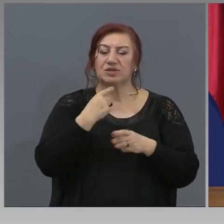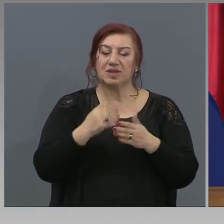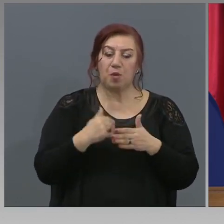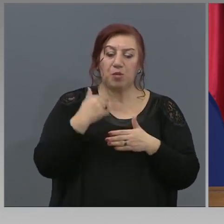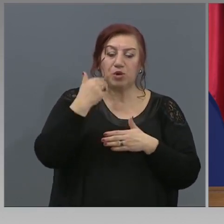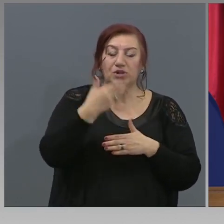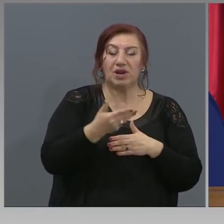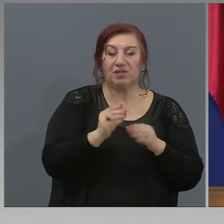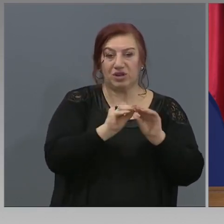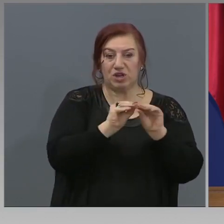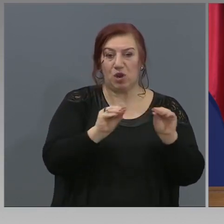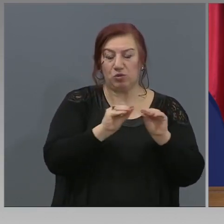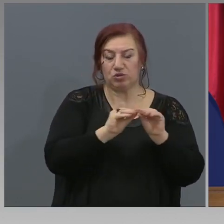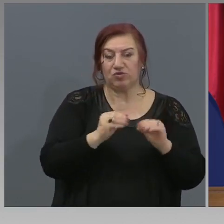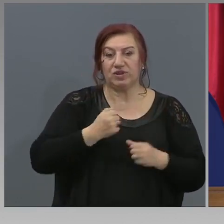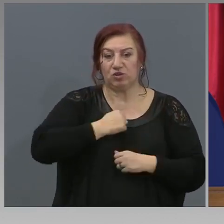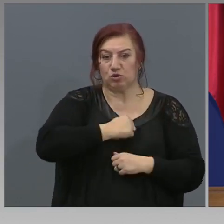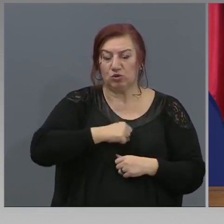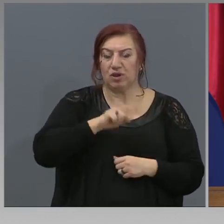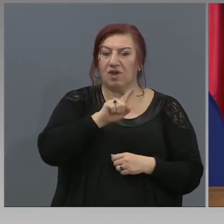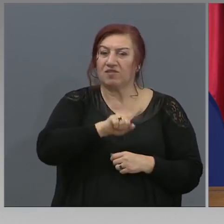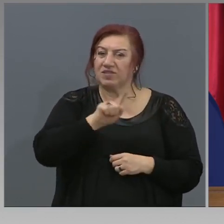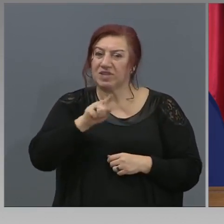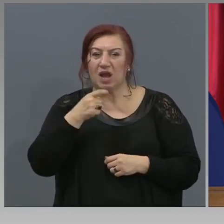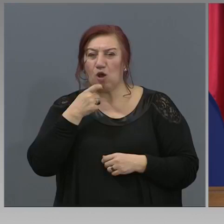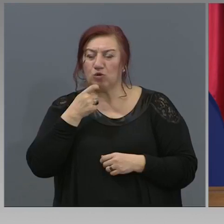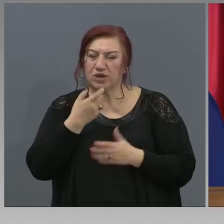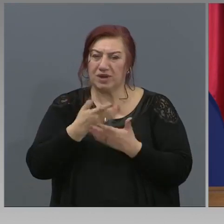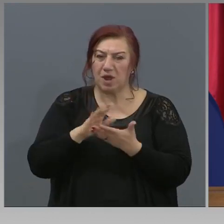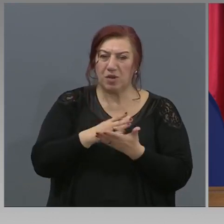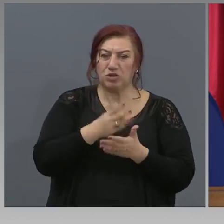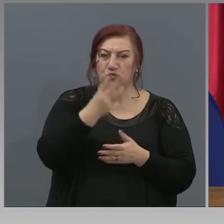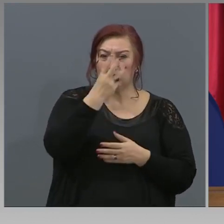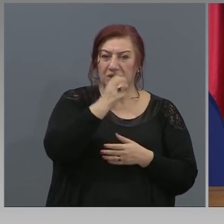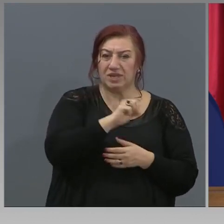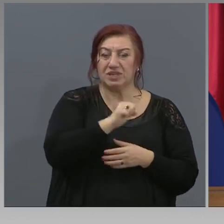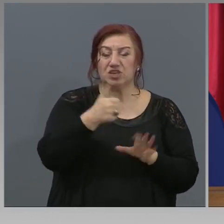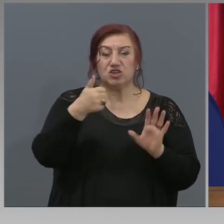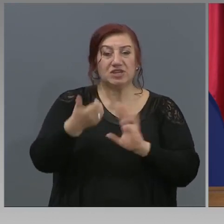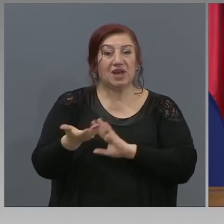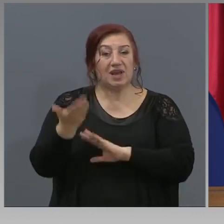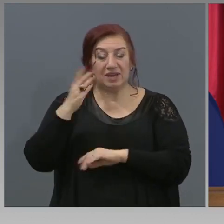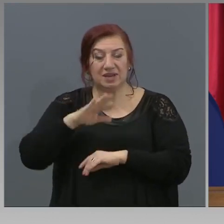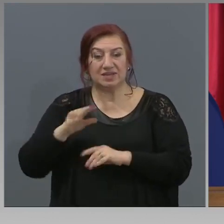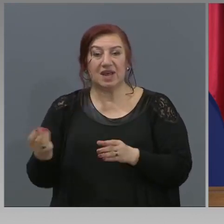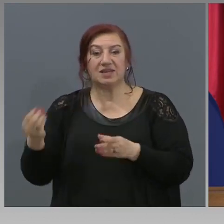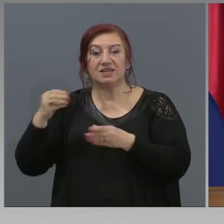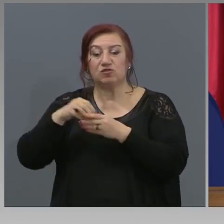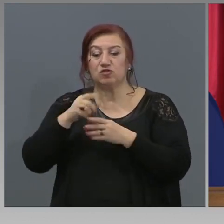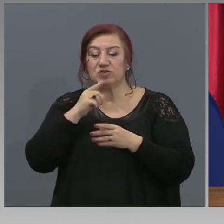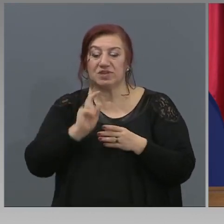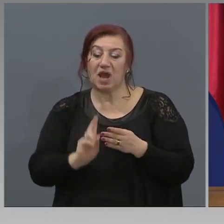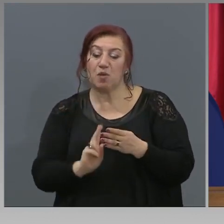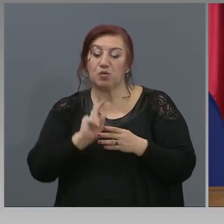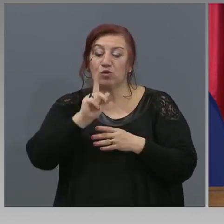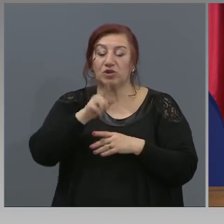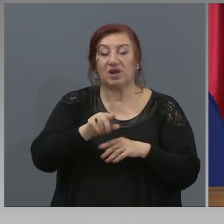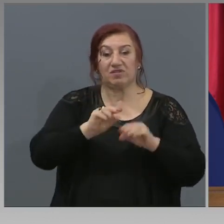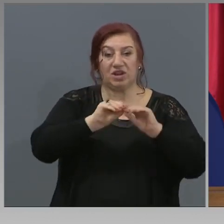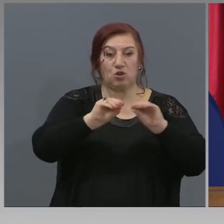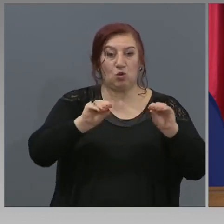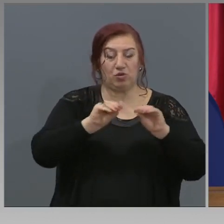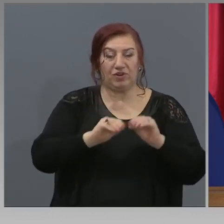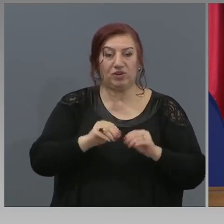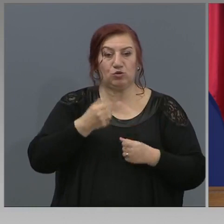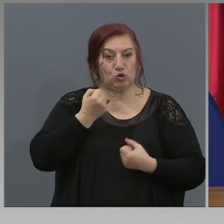образователни трудности. Всяка година между 30 и 60 000 деца са включени в дейности за преодоляване на образователни трудности.